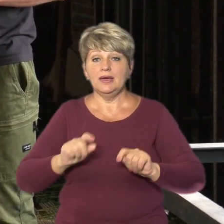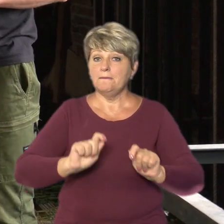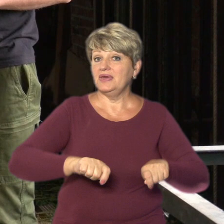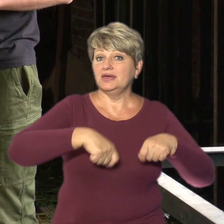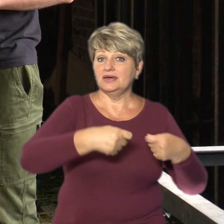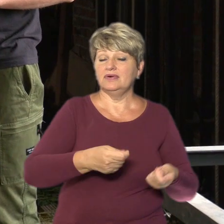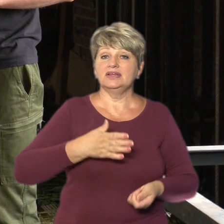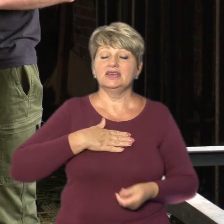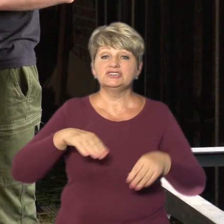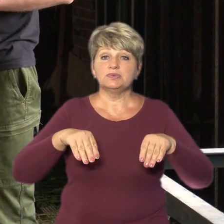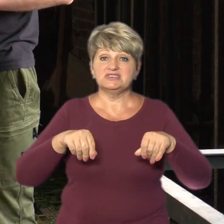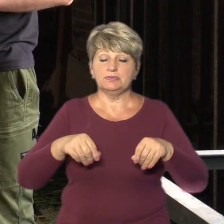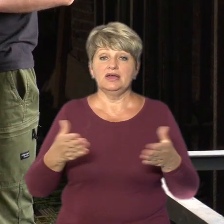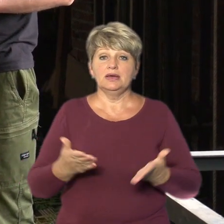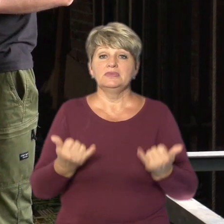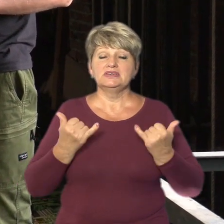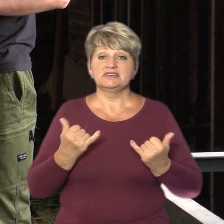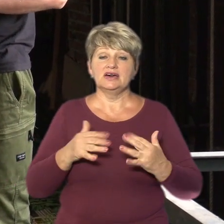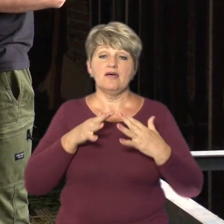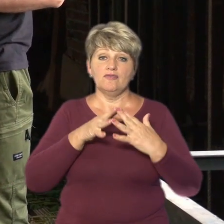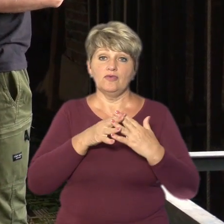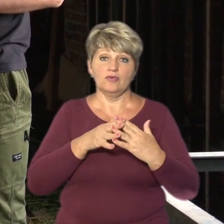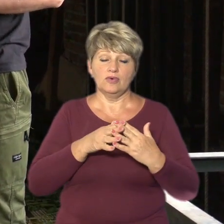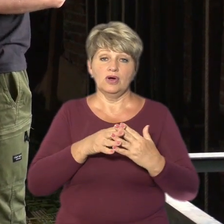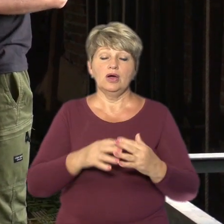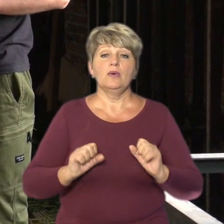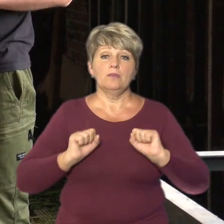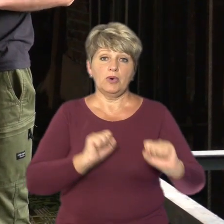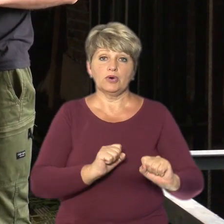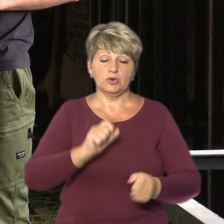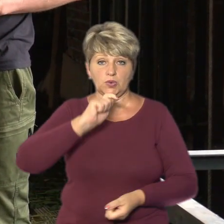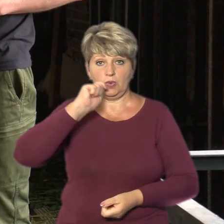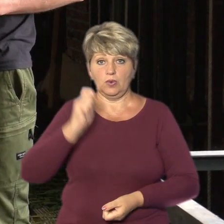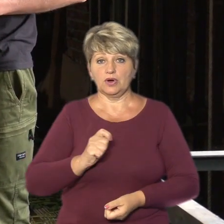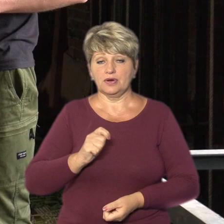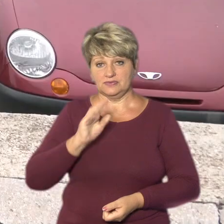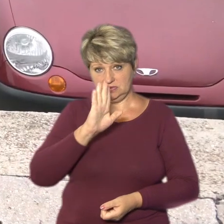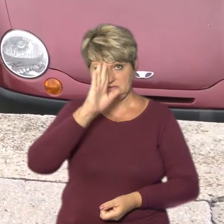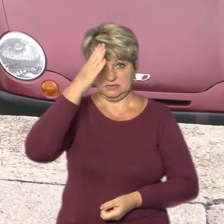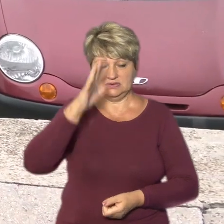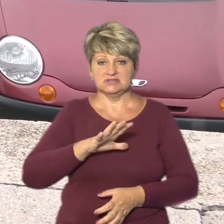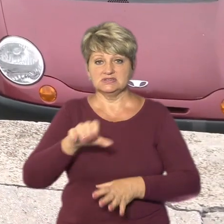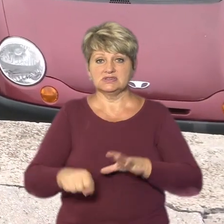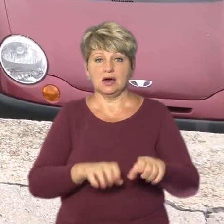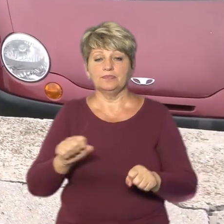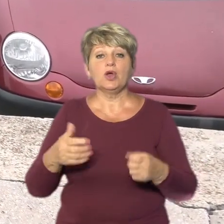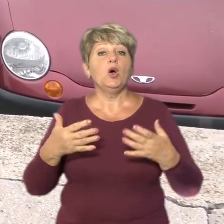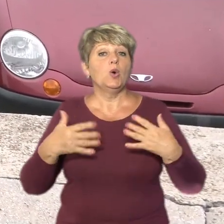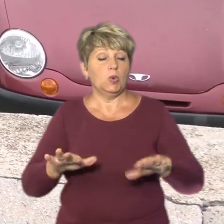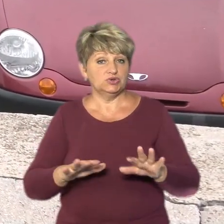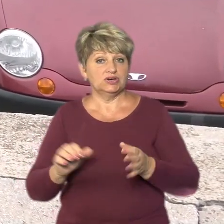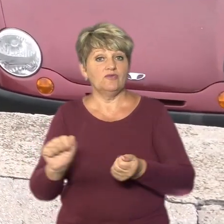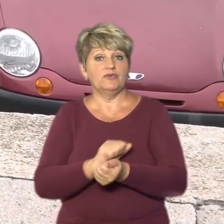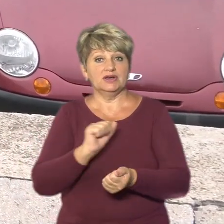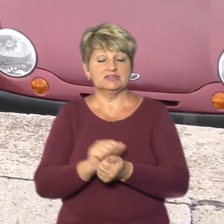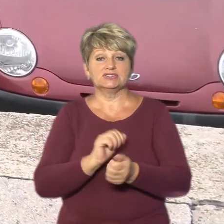нашим землякам, які зараз на передовій боронять Україну від ворожих загарбників. Вже висушені трави у двох